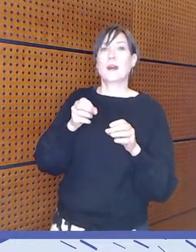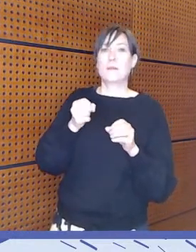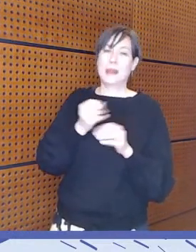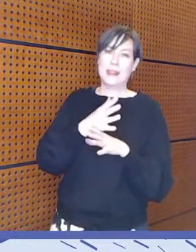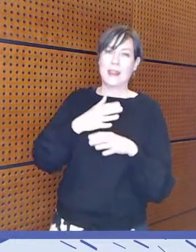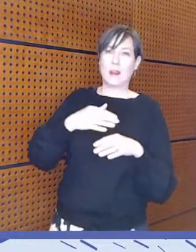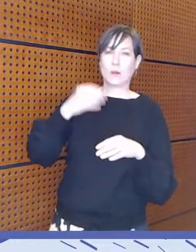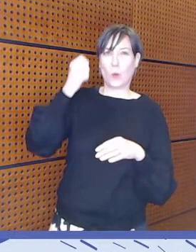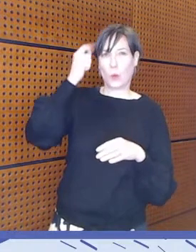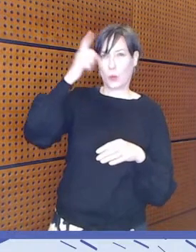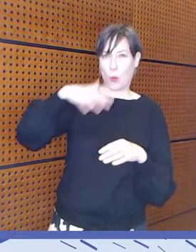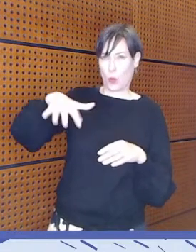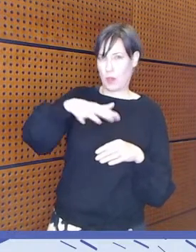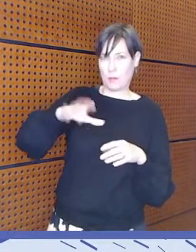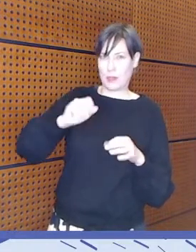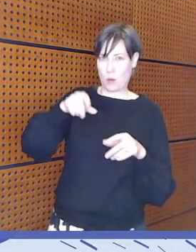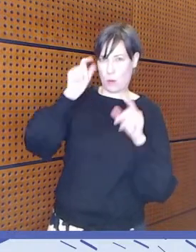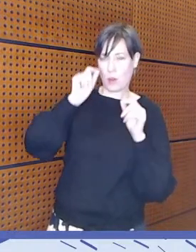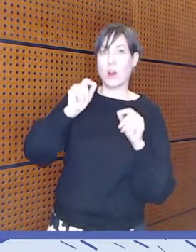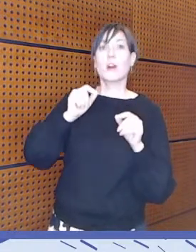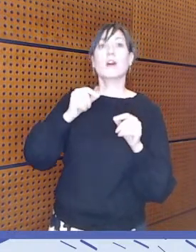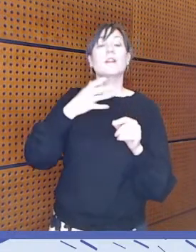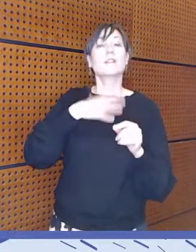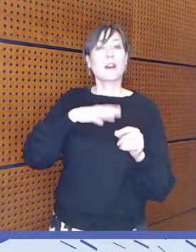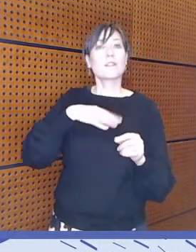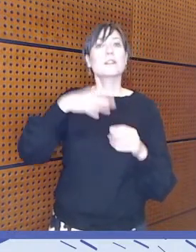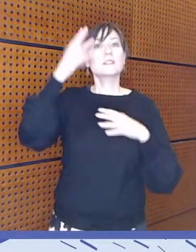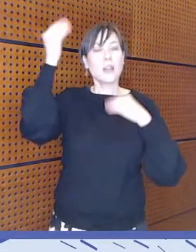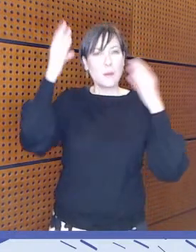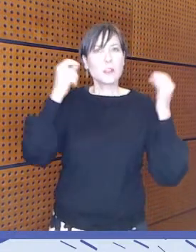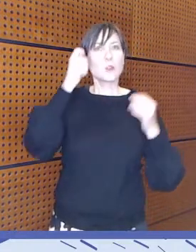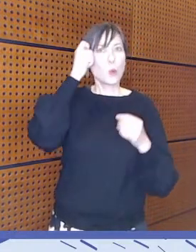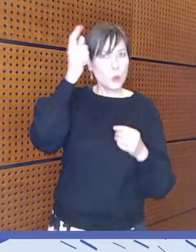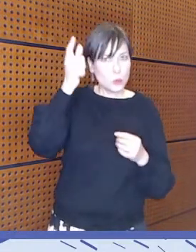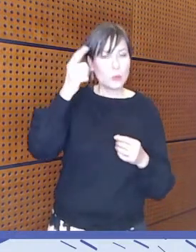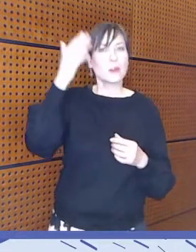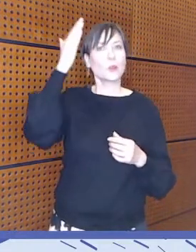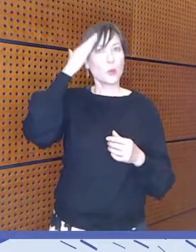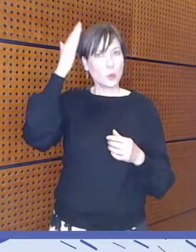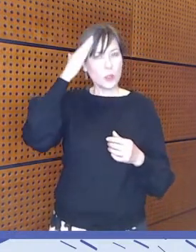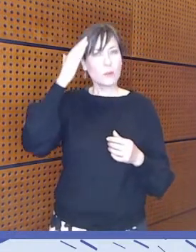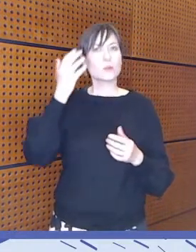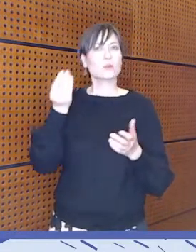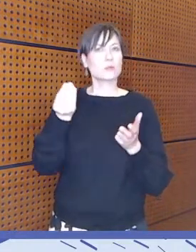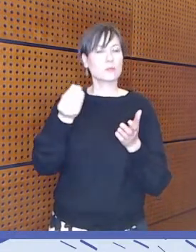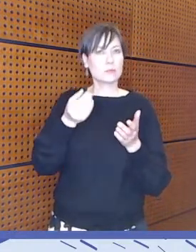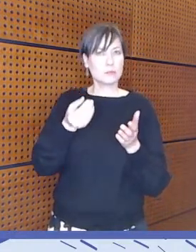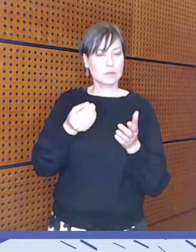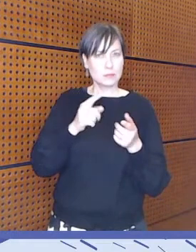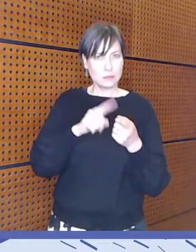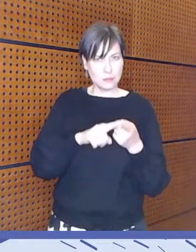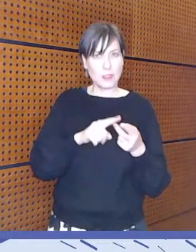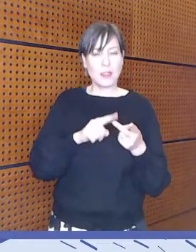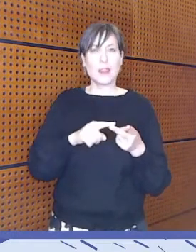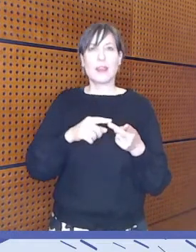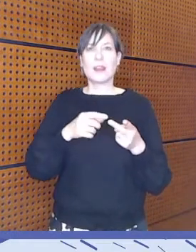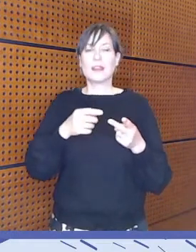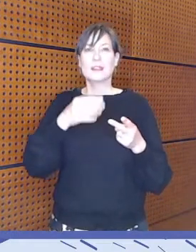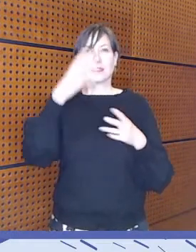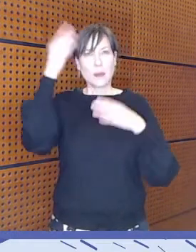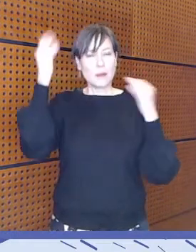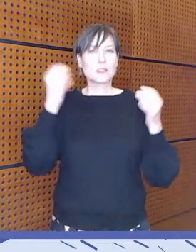niin tarvitaan saamelaiskulttuurin tuntemusta, saamelaisen kuvakielen ja koodiston